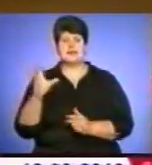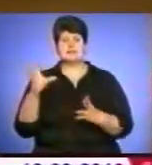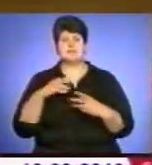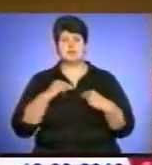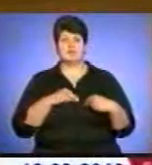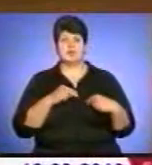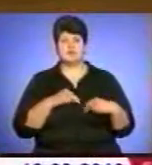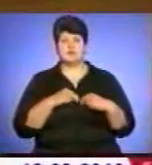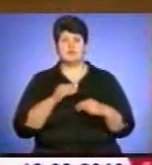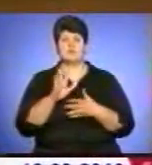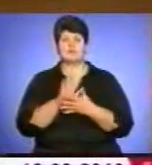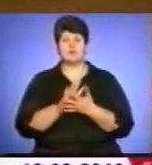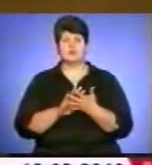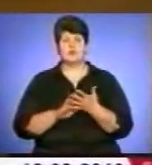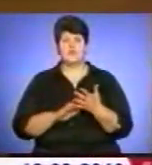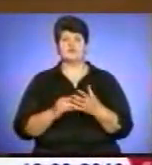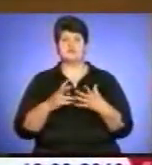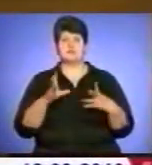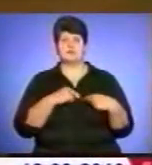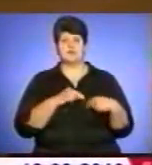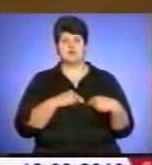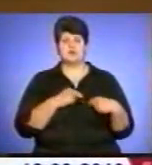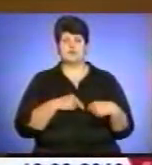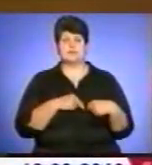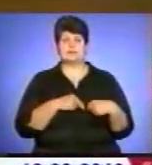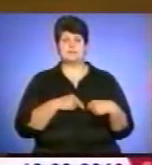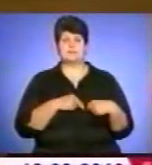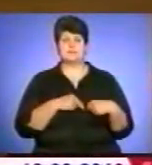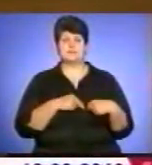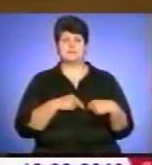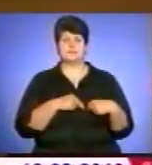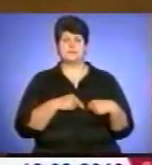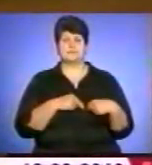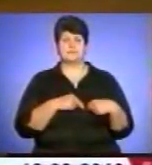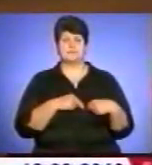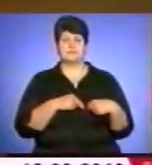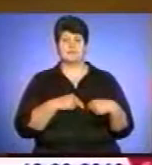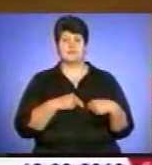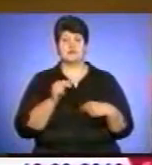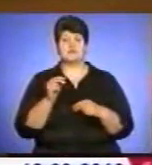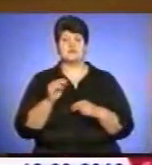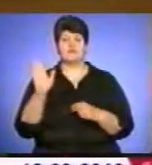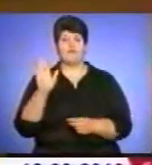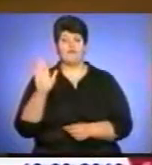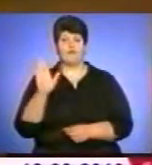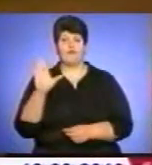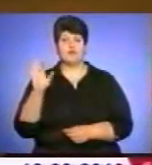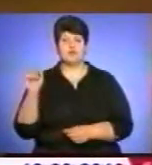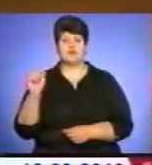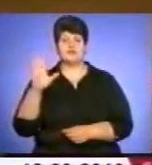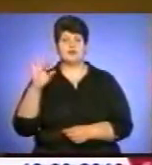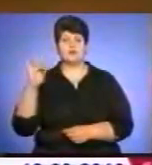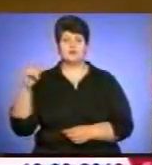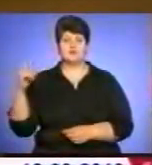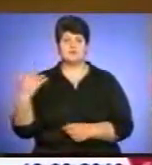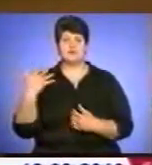і продовжує співпрацювати з Вихрущем,